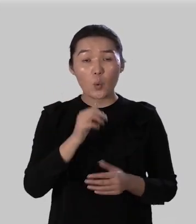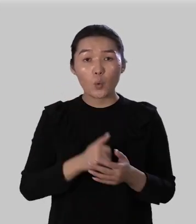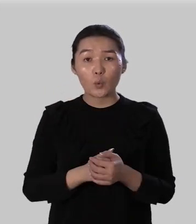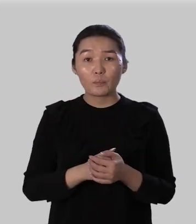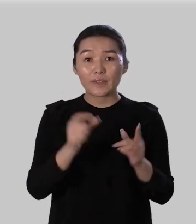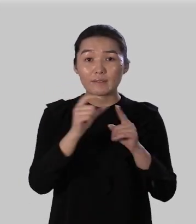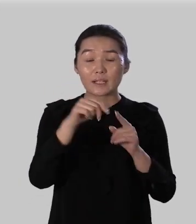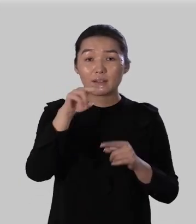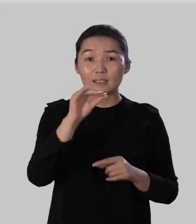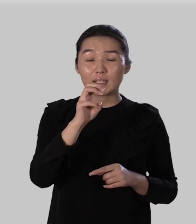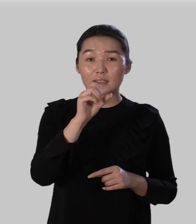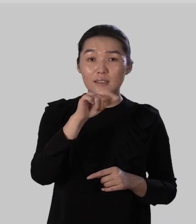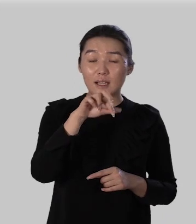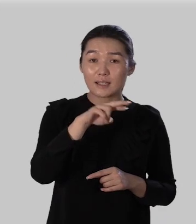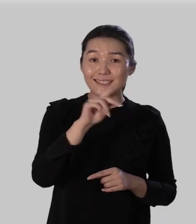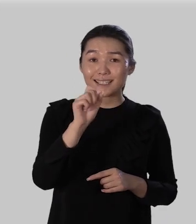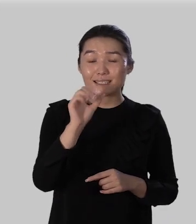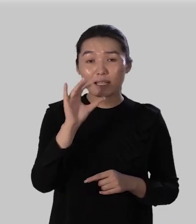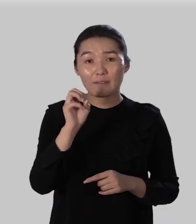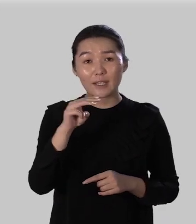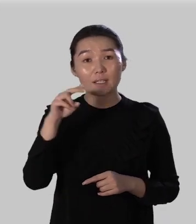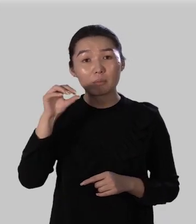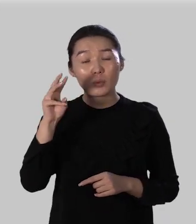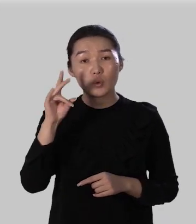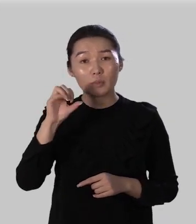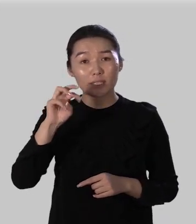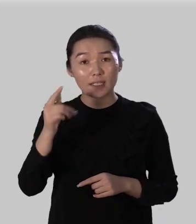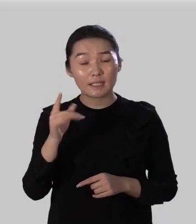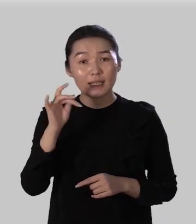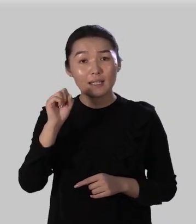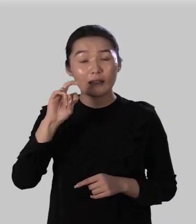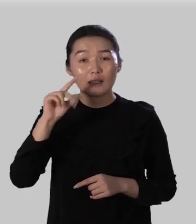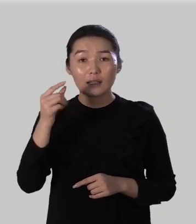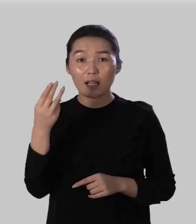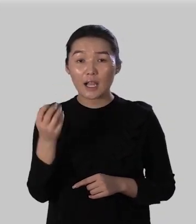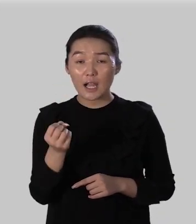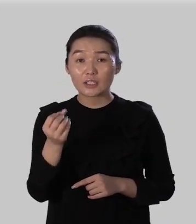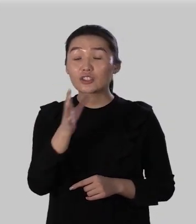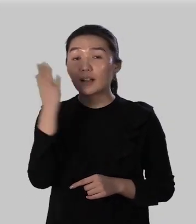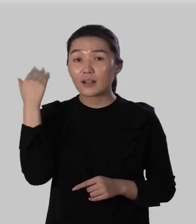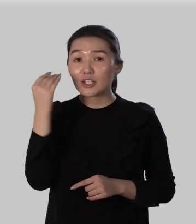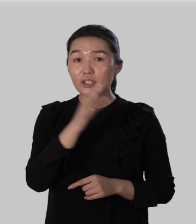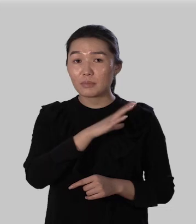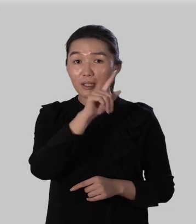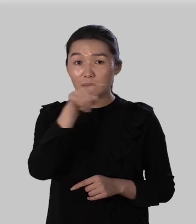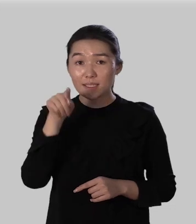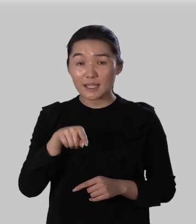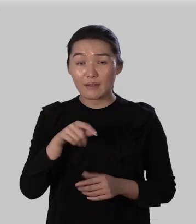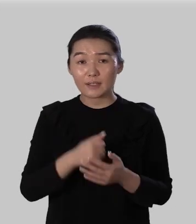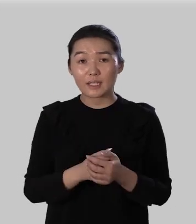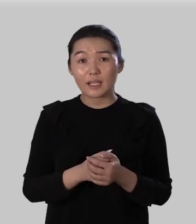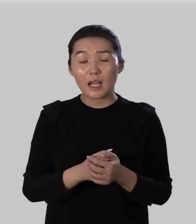у в словах достался завет помнить раньше выделялись приставки